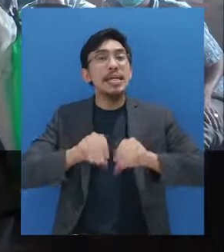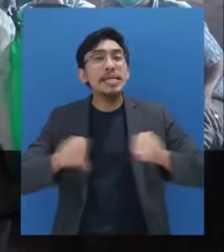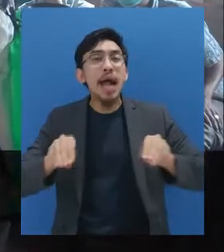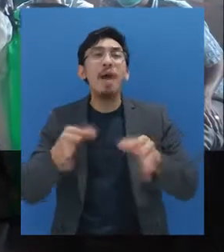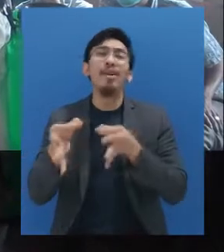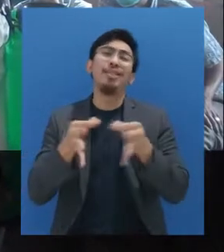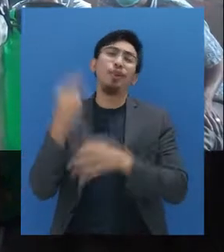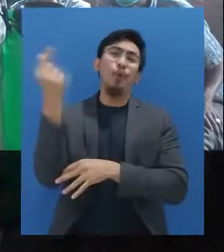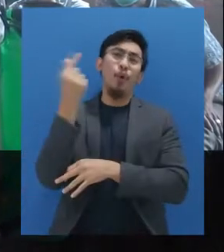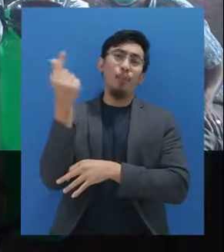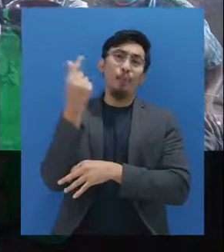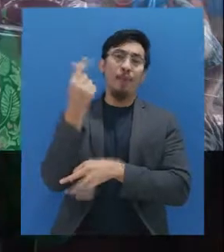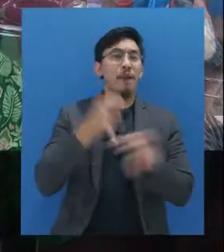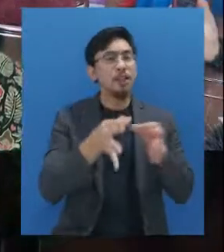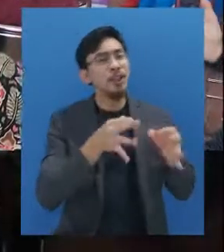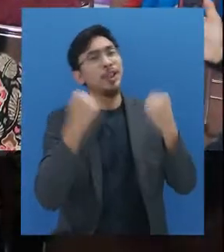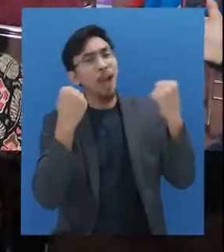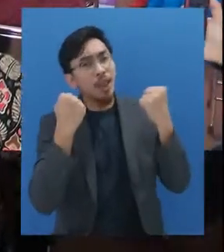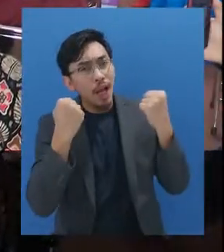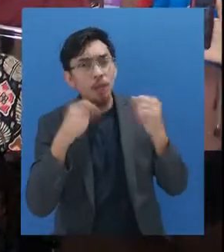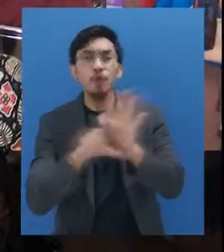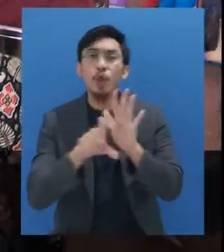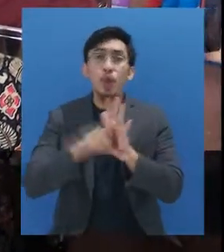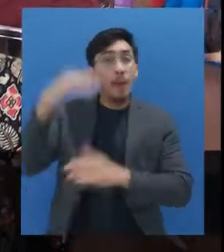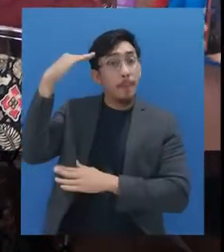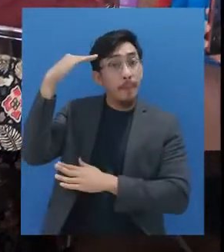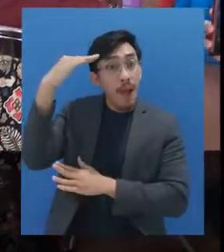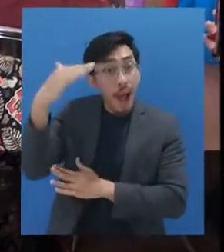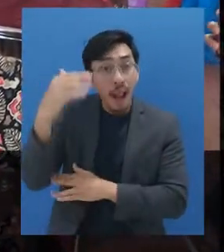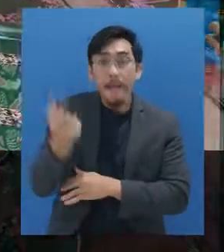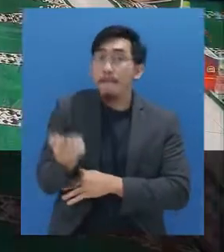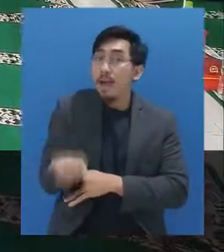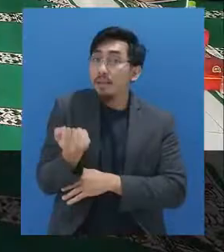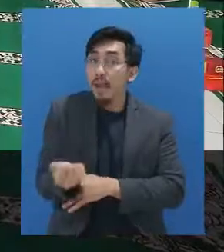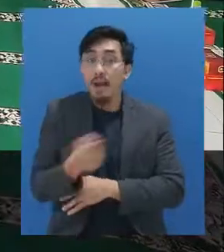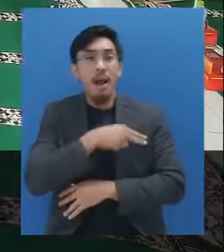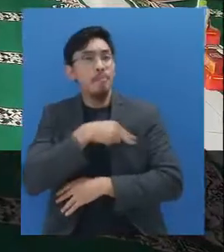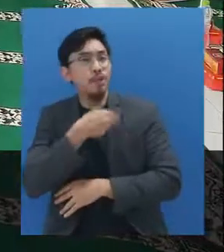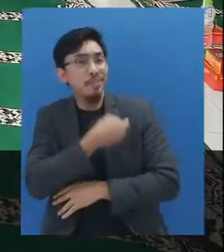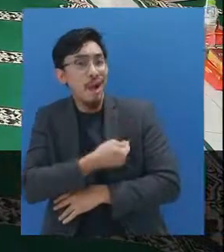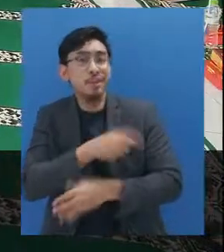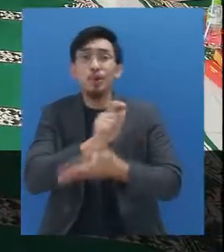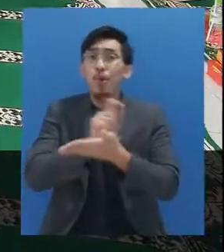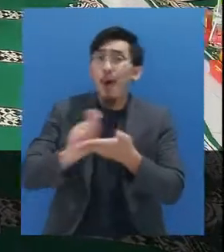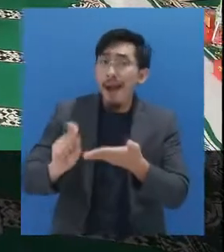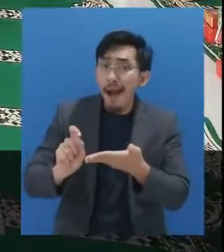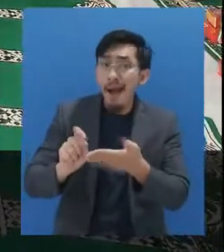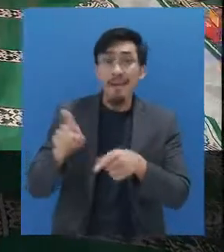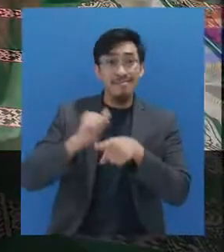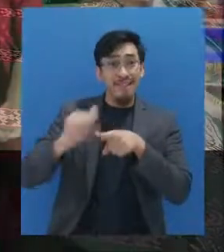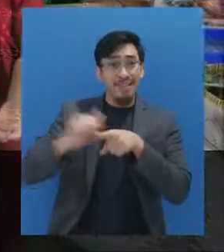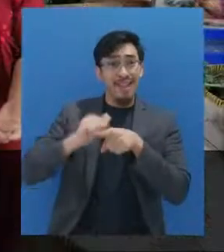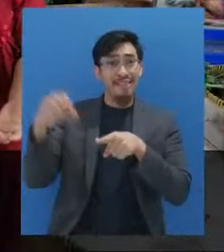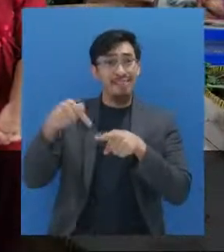yang bekerja di fasilitas umum dan fasilitas kesehatan, seperti terminal, pasar, puskesmas, dan